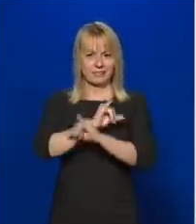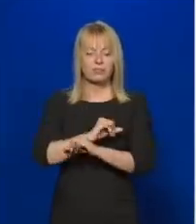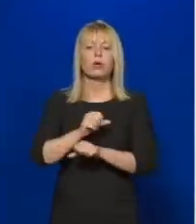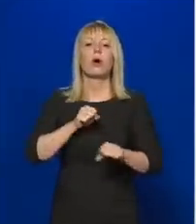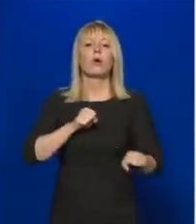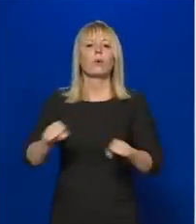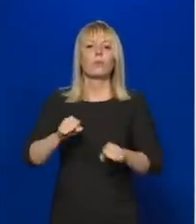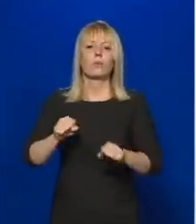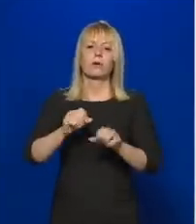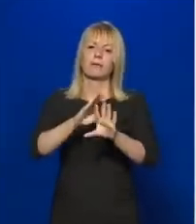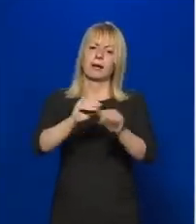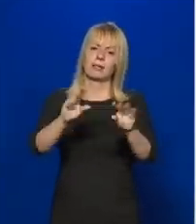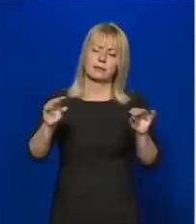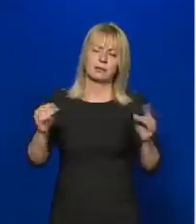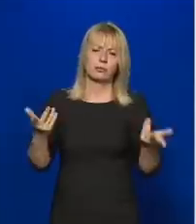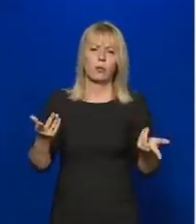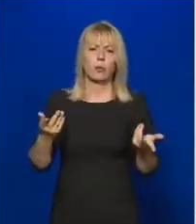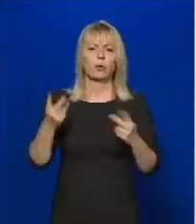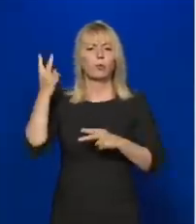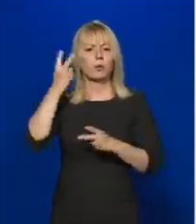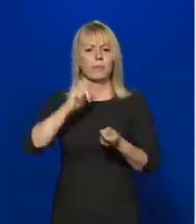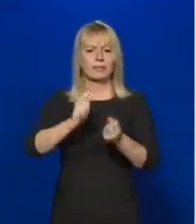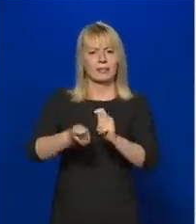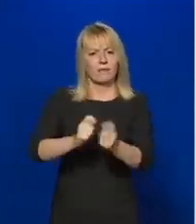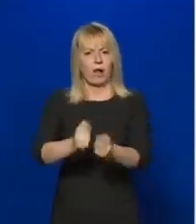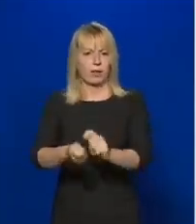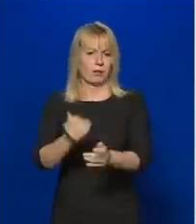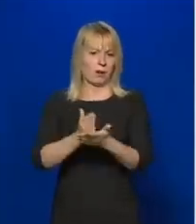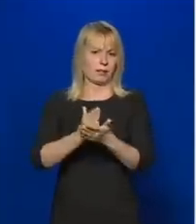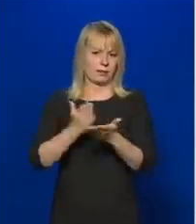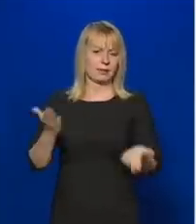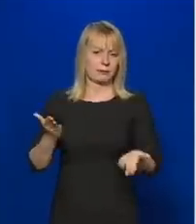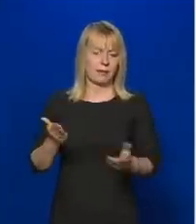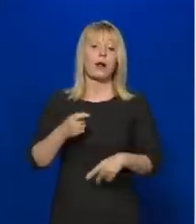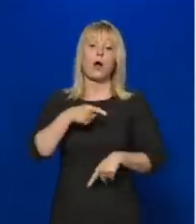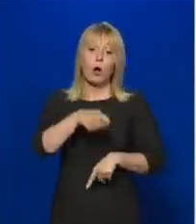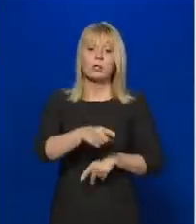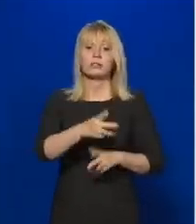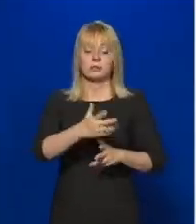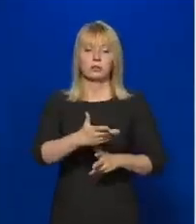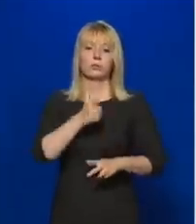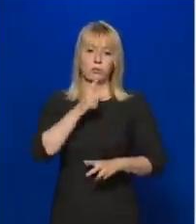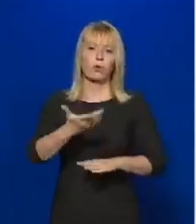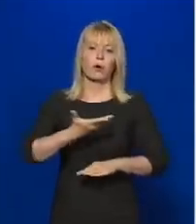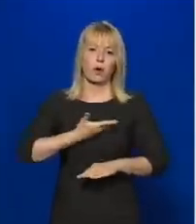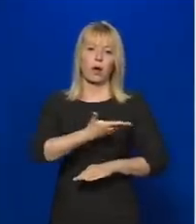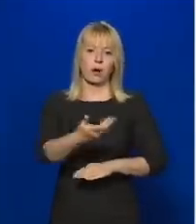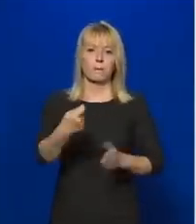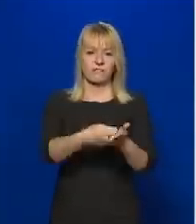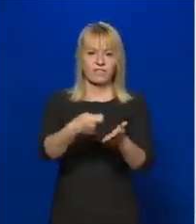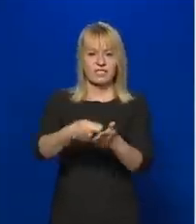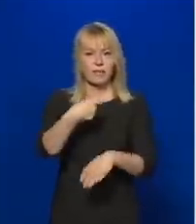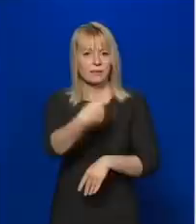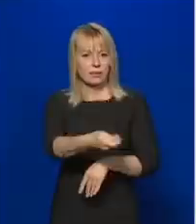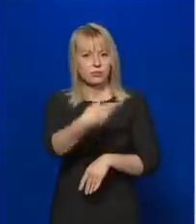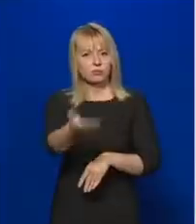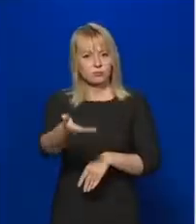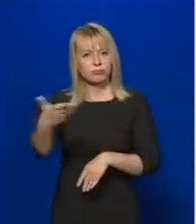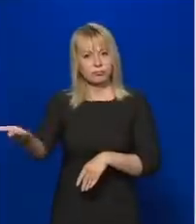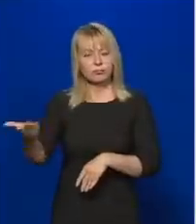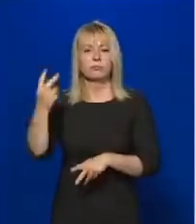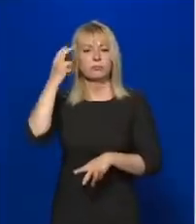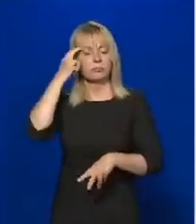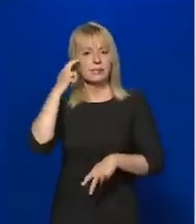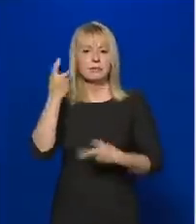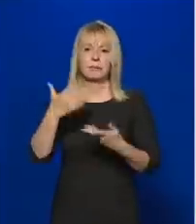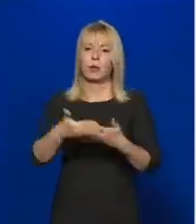számtalan normatívát úgy alakított át, hogy azok is kaphassanak fizetést, ahol az adott intézmény például egy